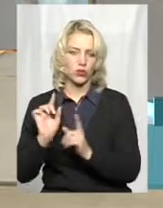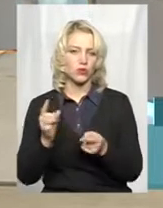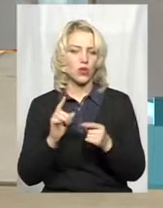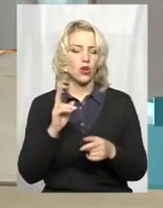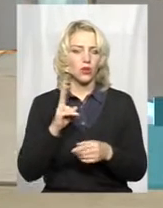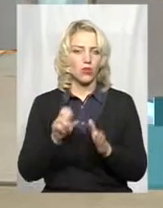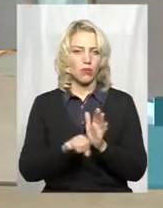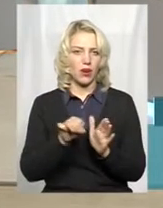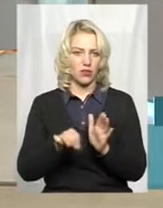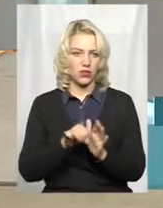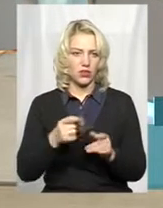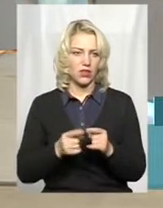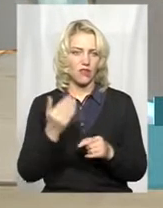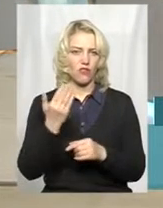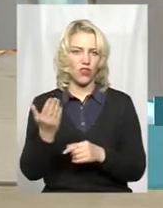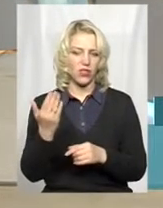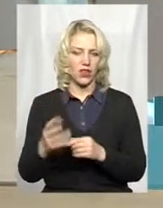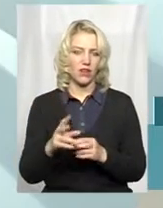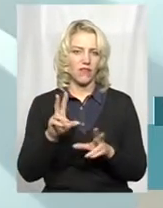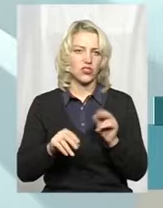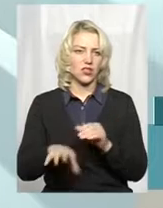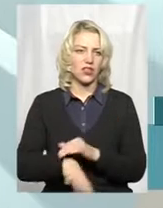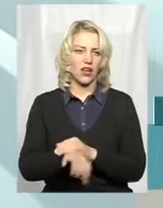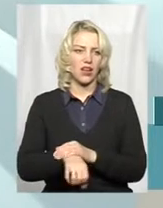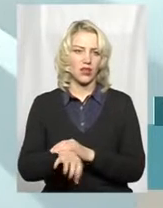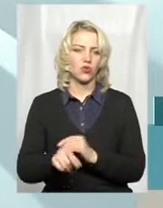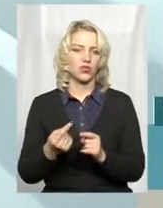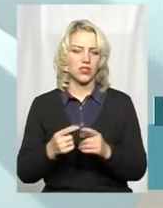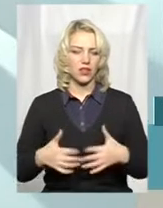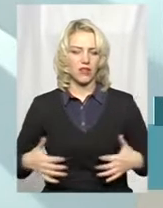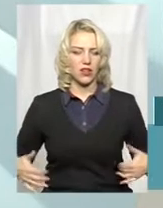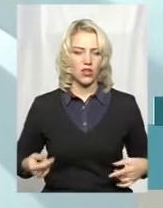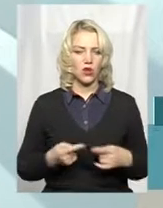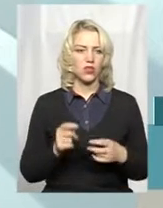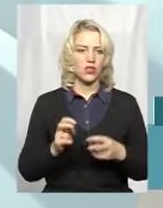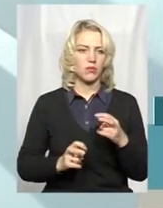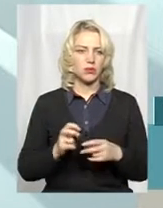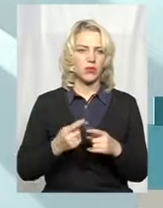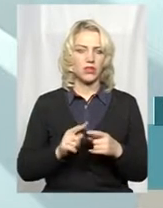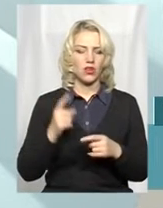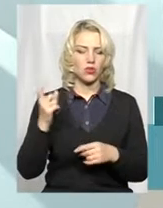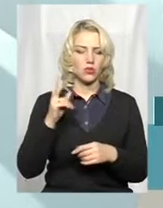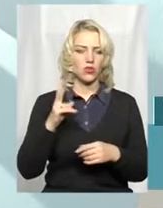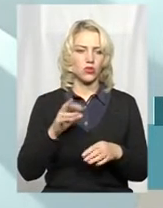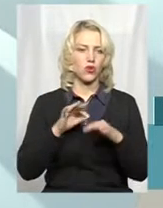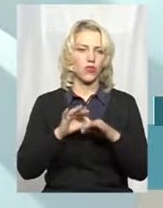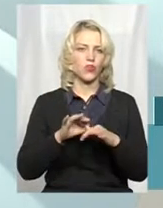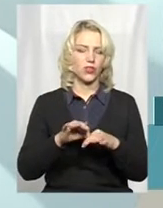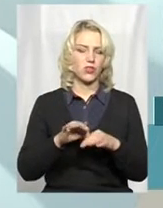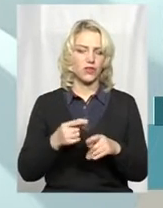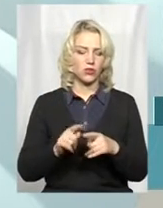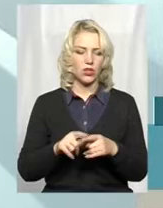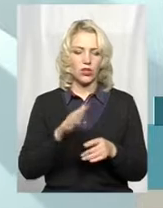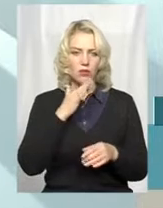браконьєрством, вони, скажімо так, крадуть цих тварин у цих підприємствах, цих господарств, які займаються веденням, які втрачають великі